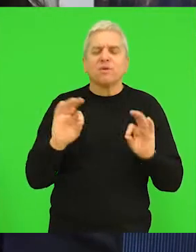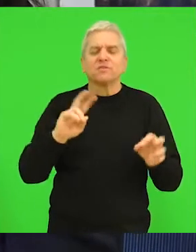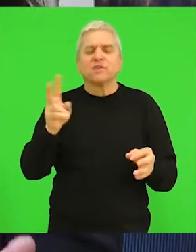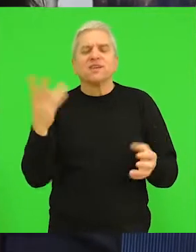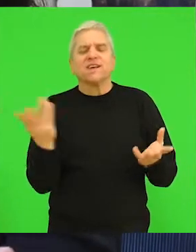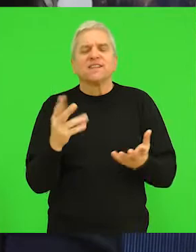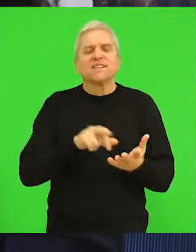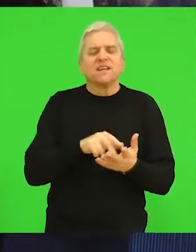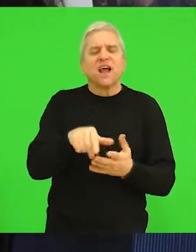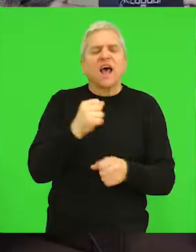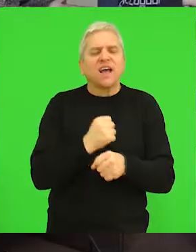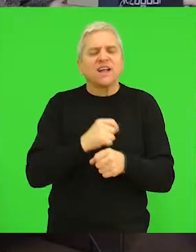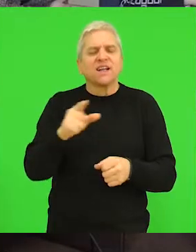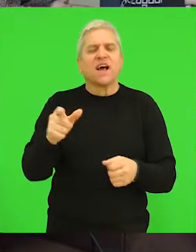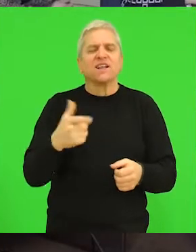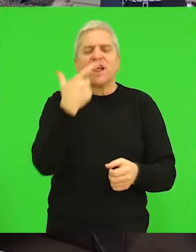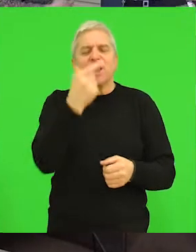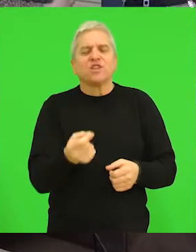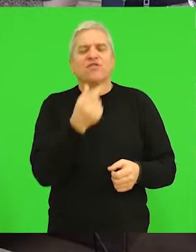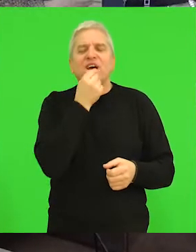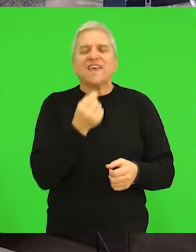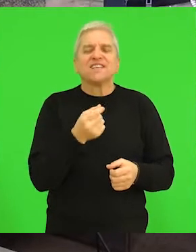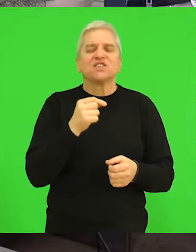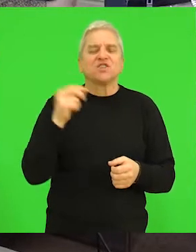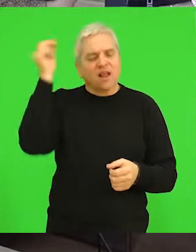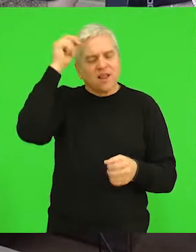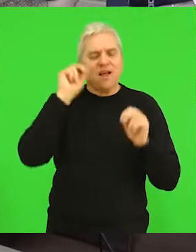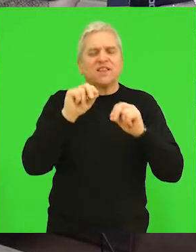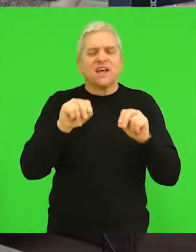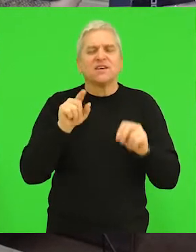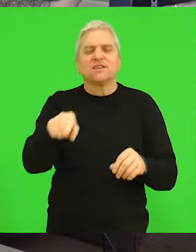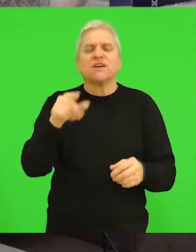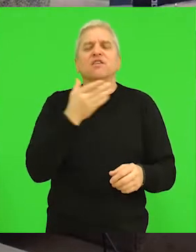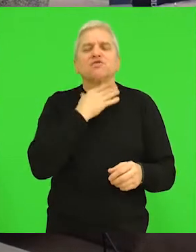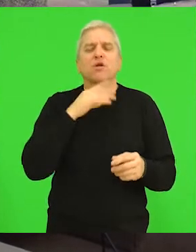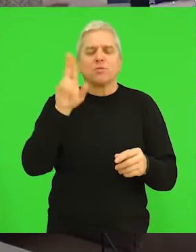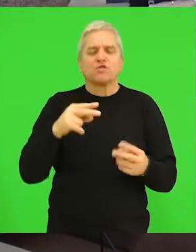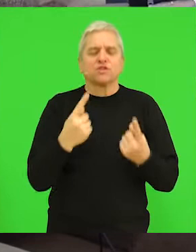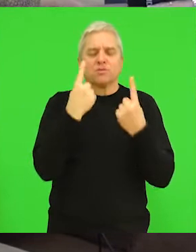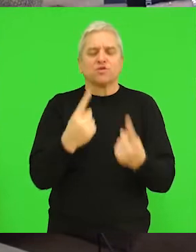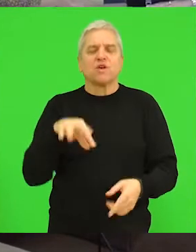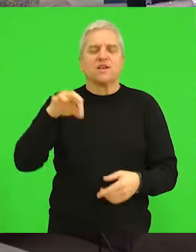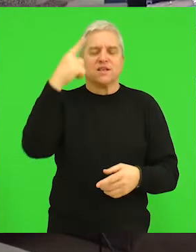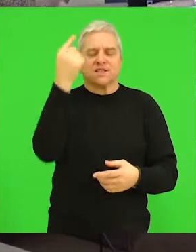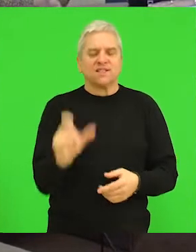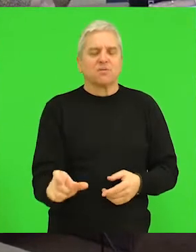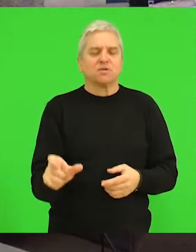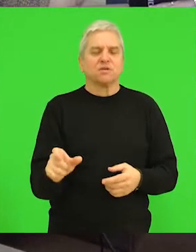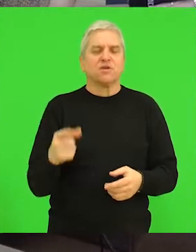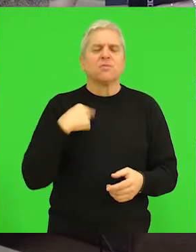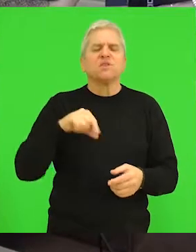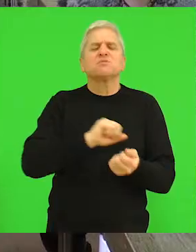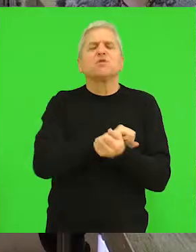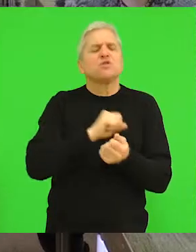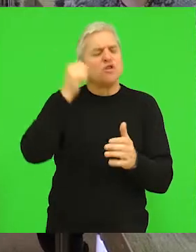škola gde se izvodi dvojezična nastava, onda takva škola može da postoji kao samostalna škola. Mi smo